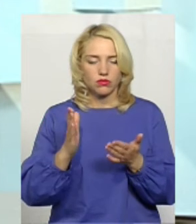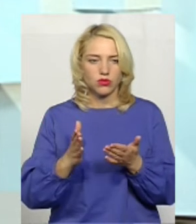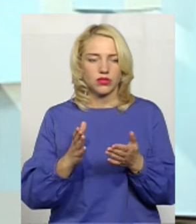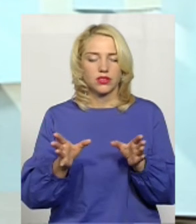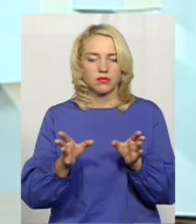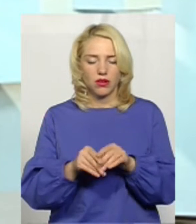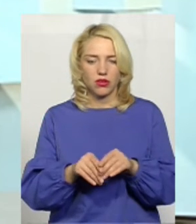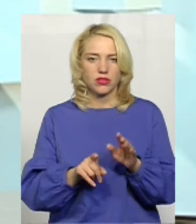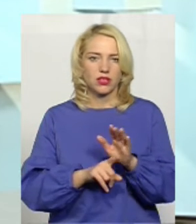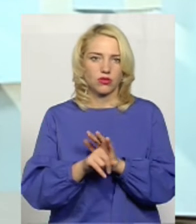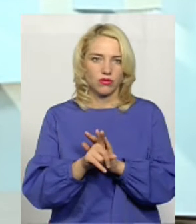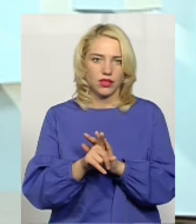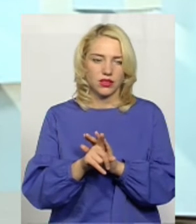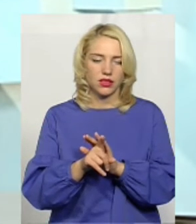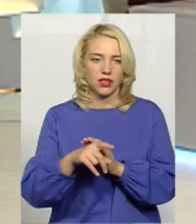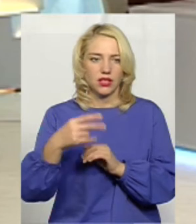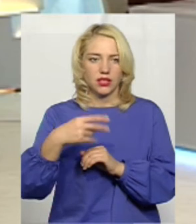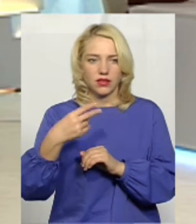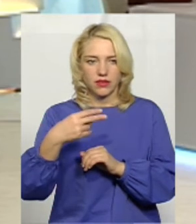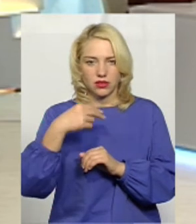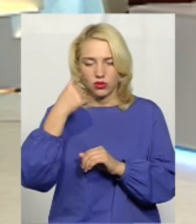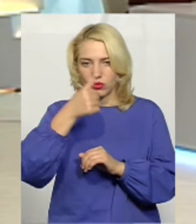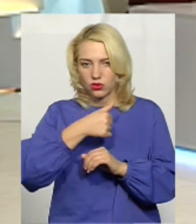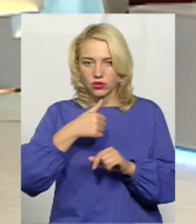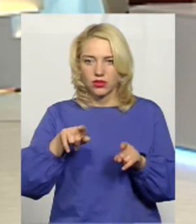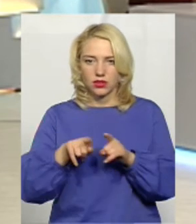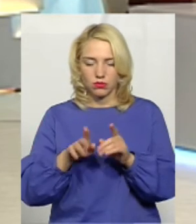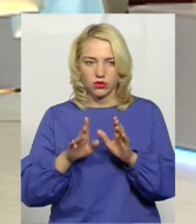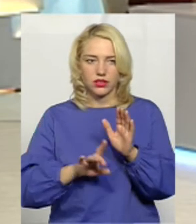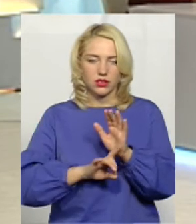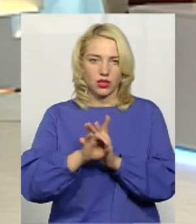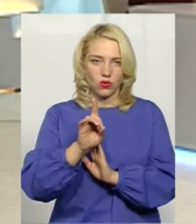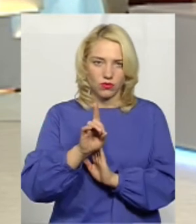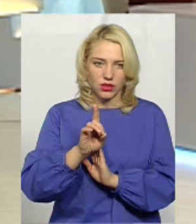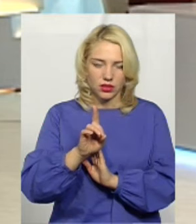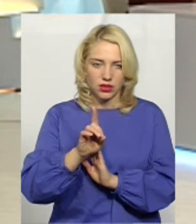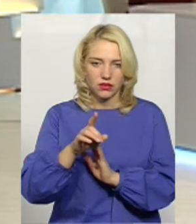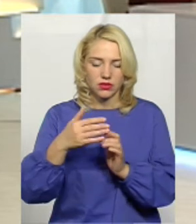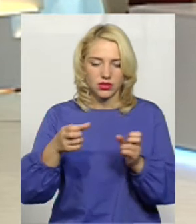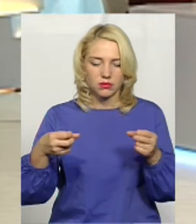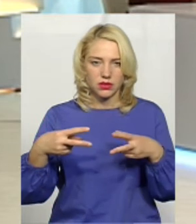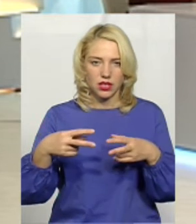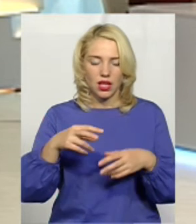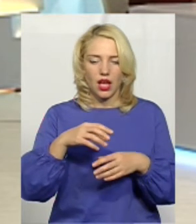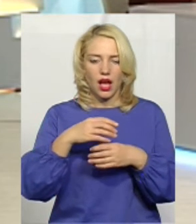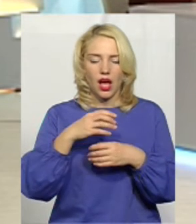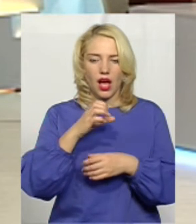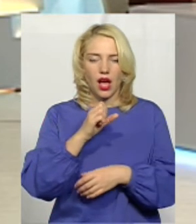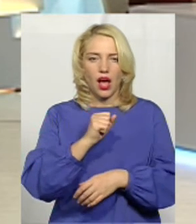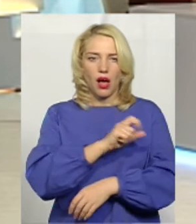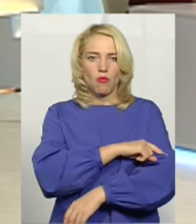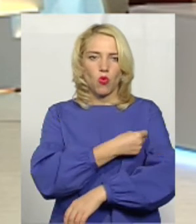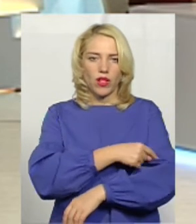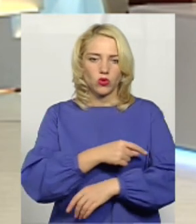стартувати 20-го року, так, буде стартувати вже спеціалізована амбулаторна допомога